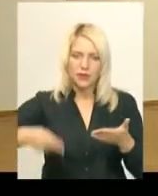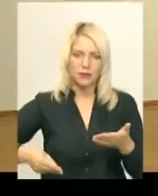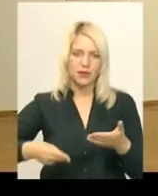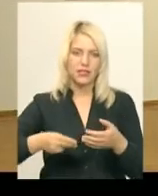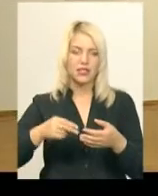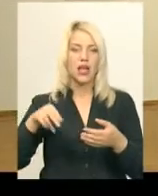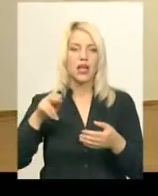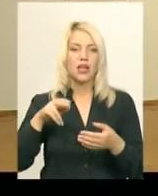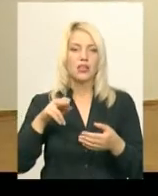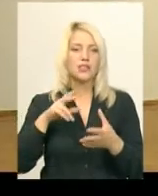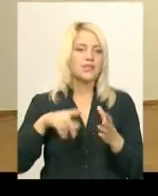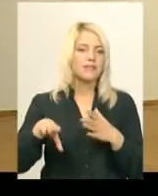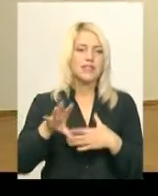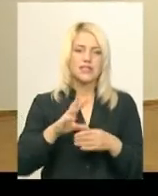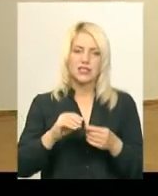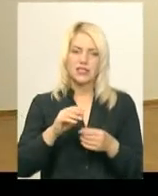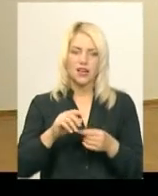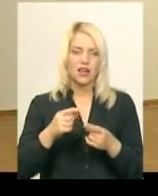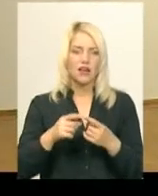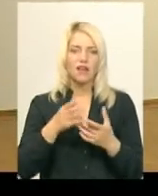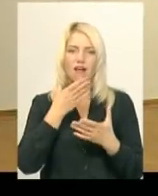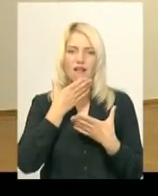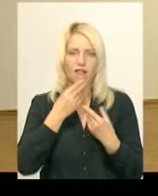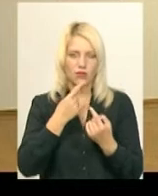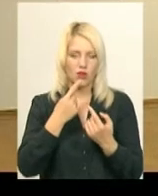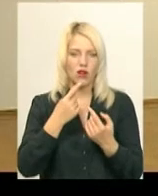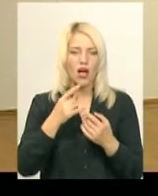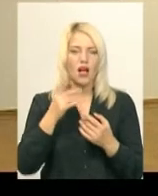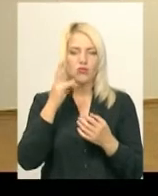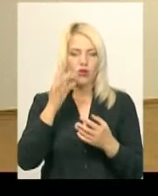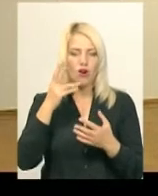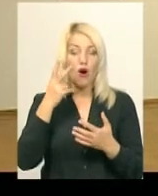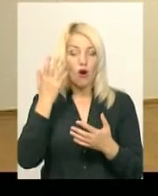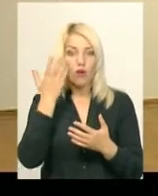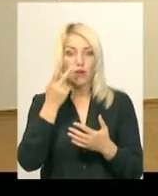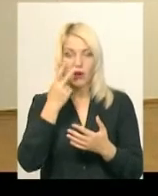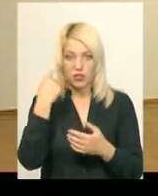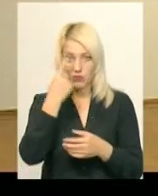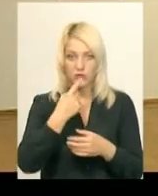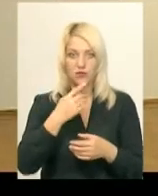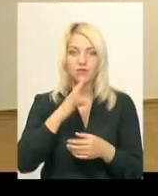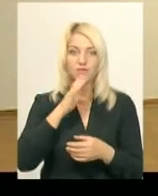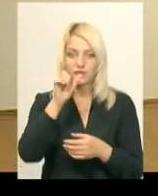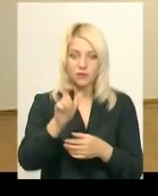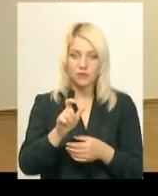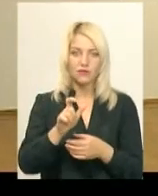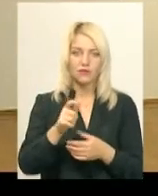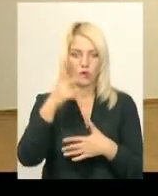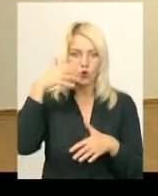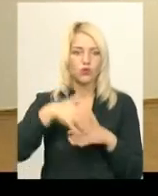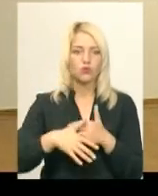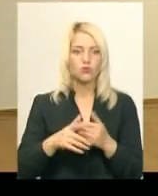до робіт. Це все доволі красномовно. Але коли ми бачимо саму художницю, розуміємо, чому вона